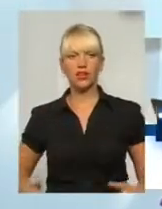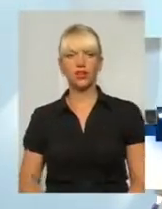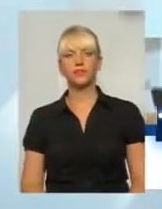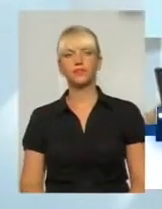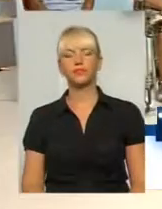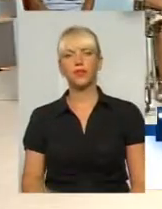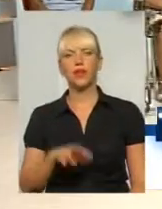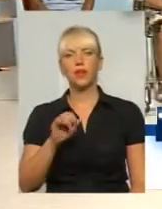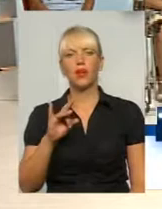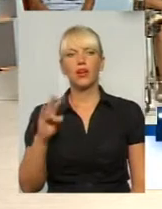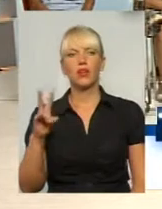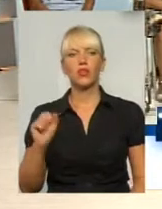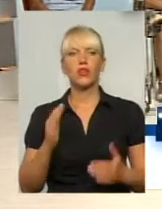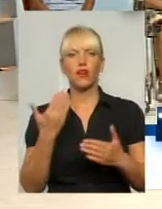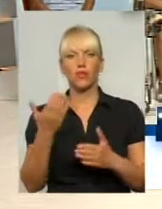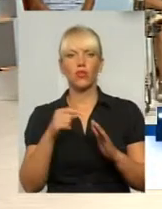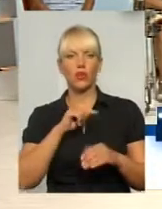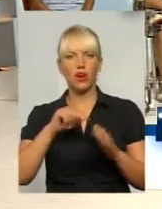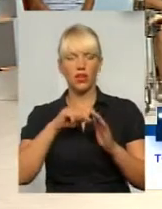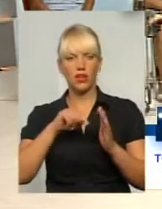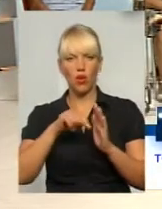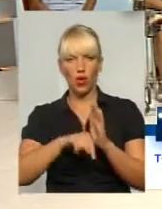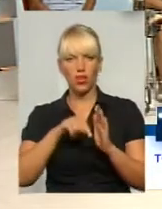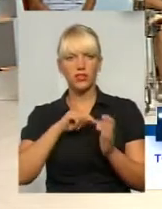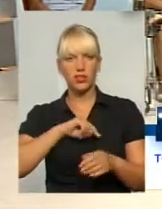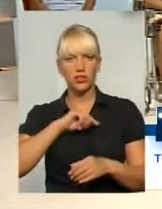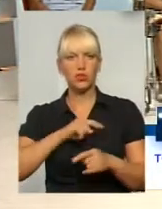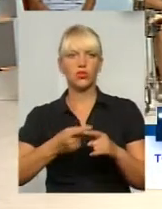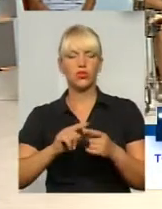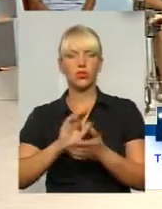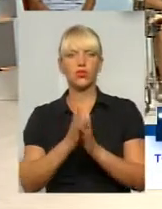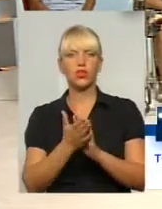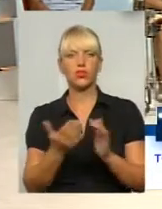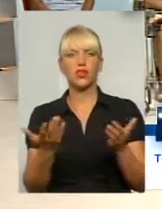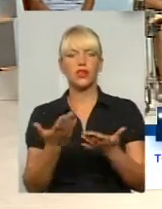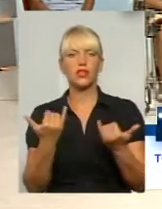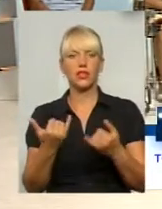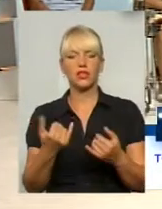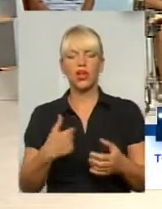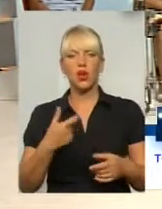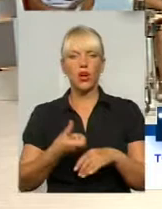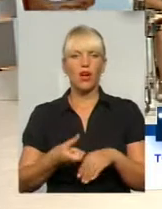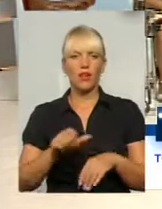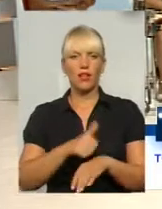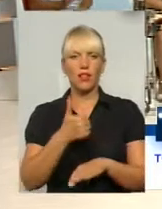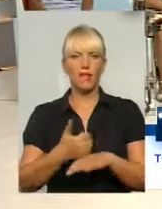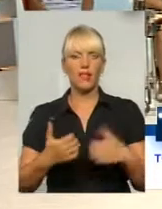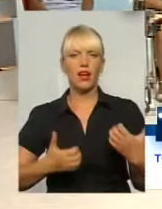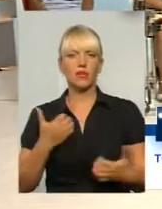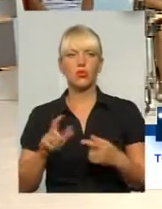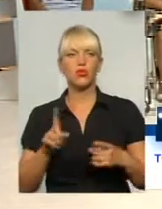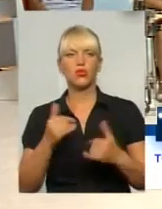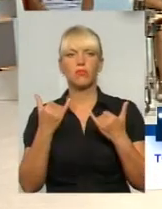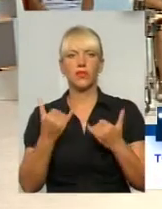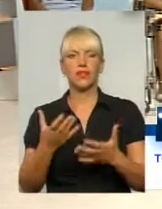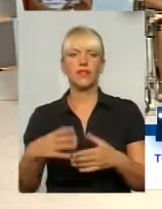ви як охарактеризуєте ту ситуацію, яка зараз? Ну, у нас зараз найголовніше – обеспокоєнність в тому, що ми зараз всі уволені.